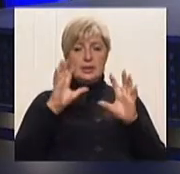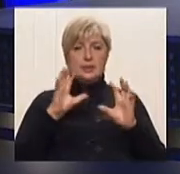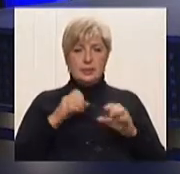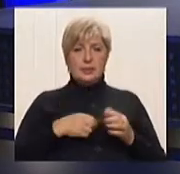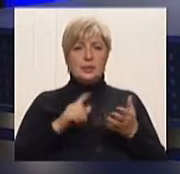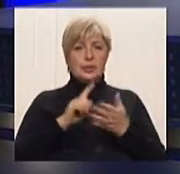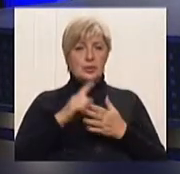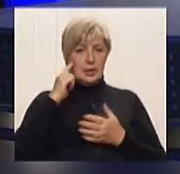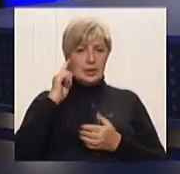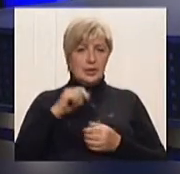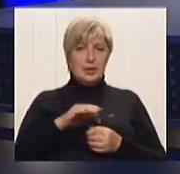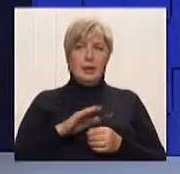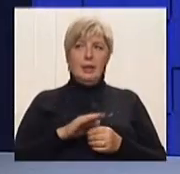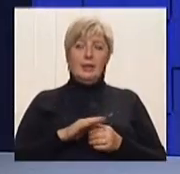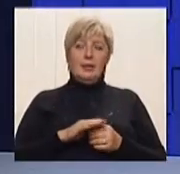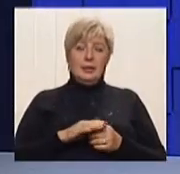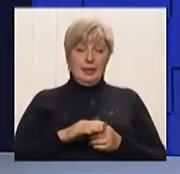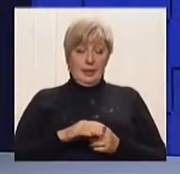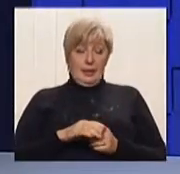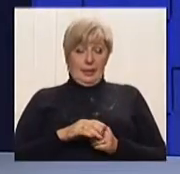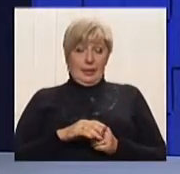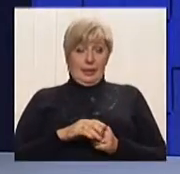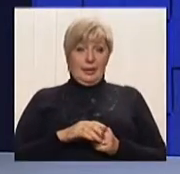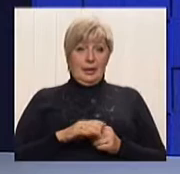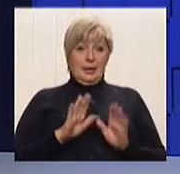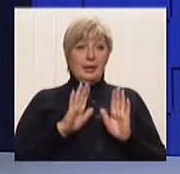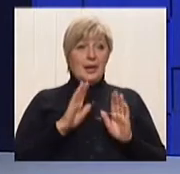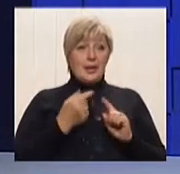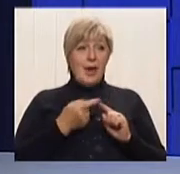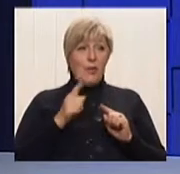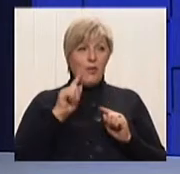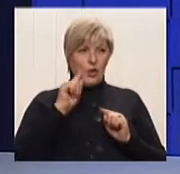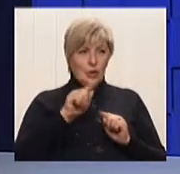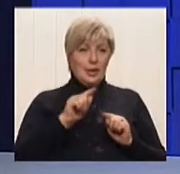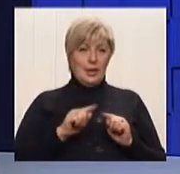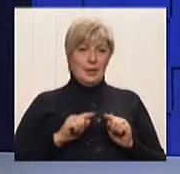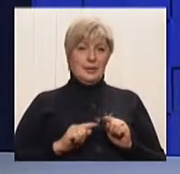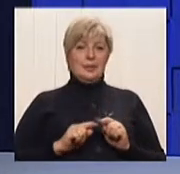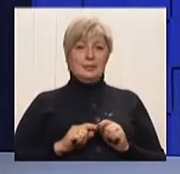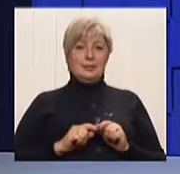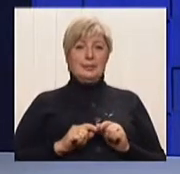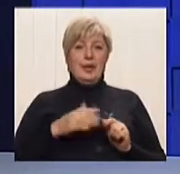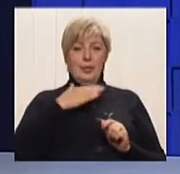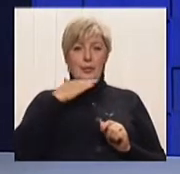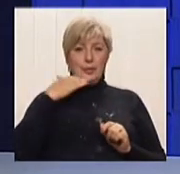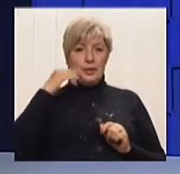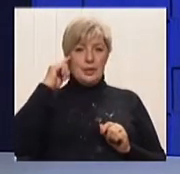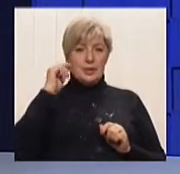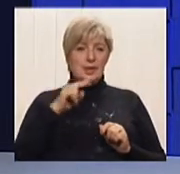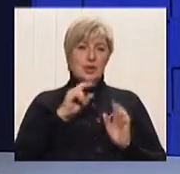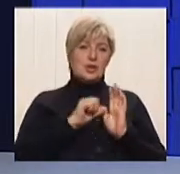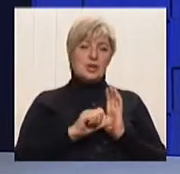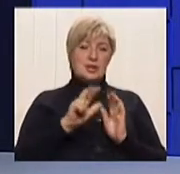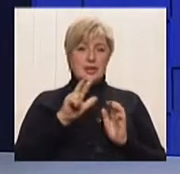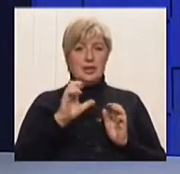дай Бог, хоча б, щоб от ці. Ну, звичайно, нас многие знають там 63-ю статтю Конституцію по фільмам, по всяким там,